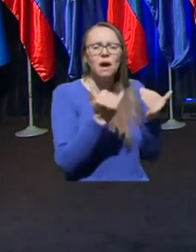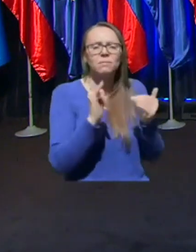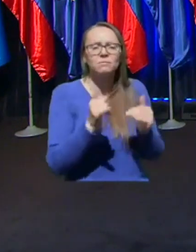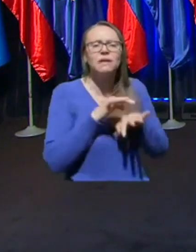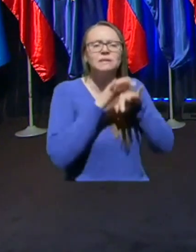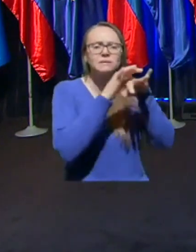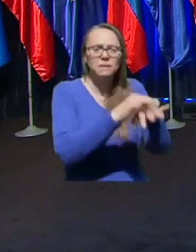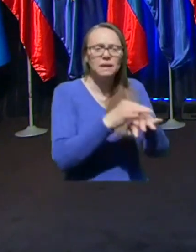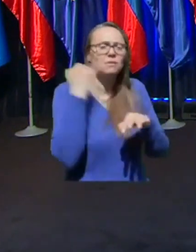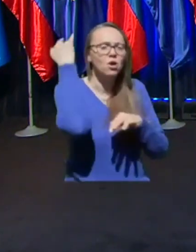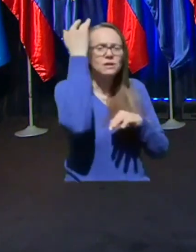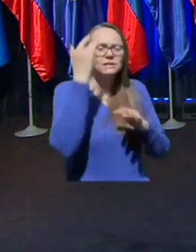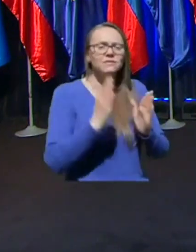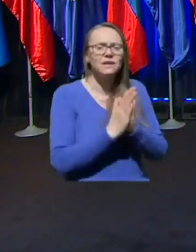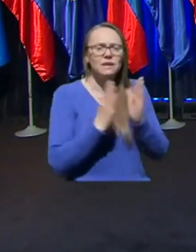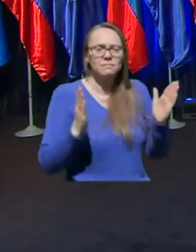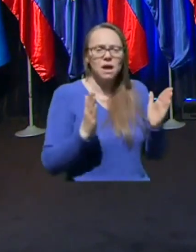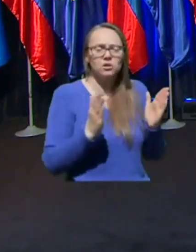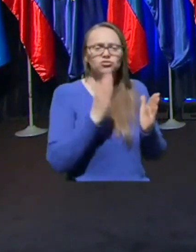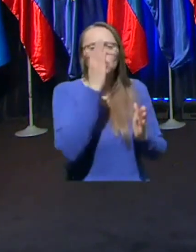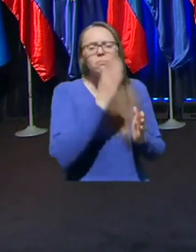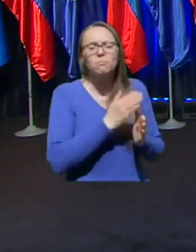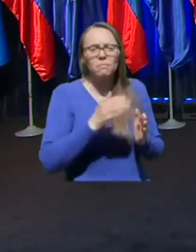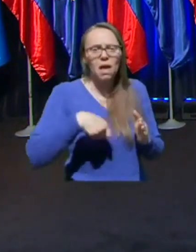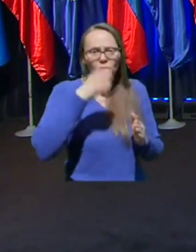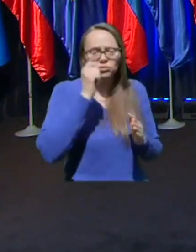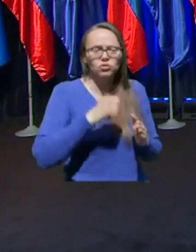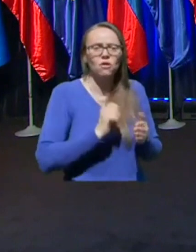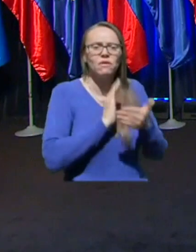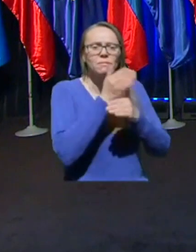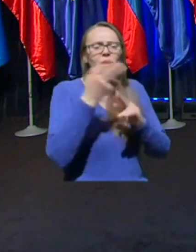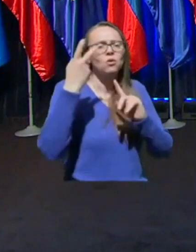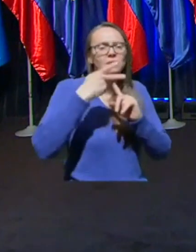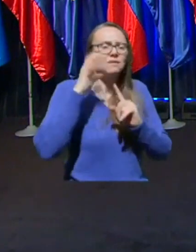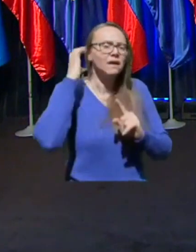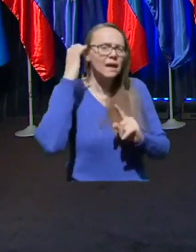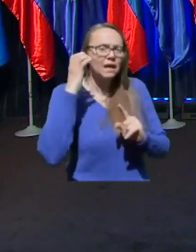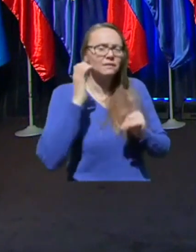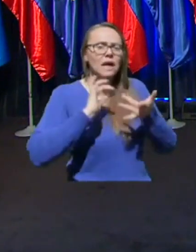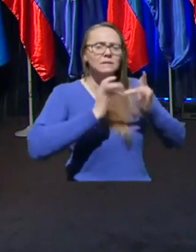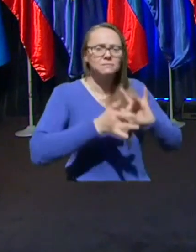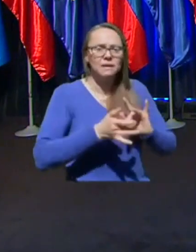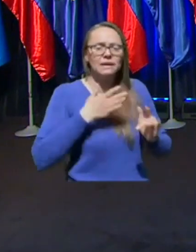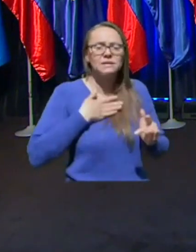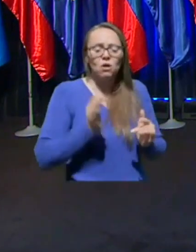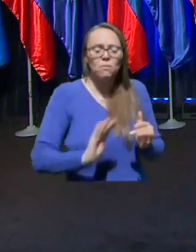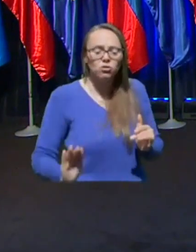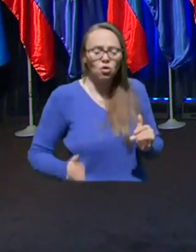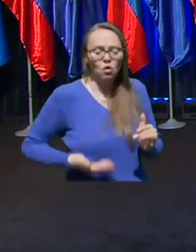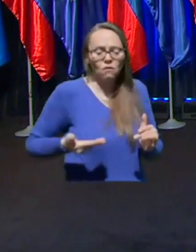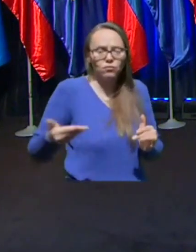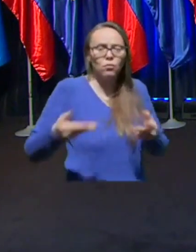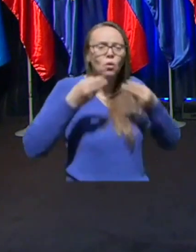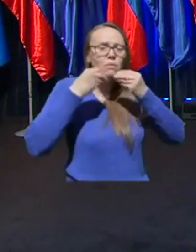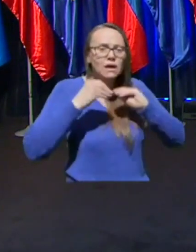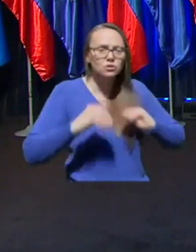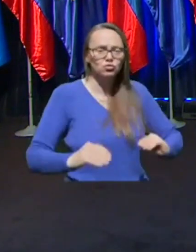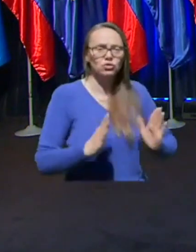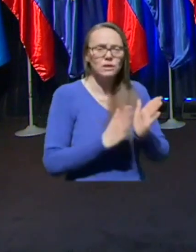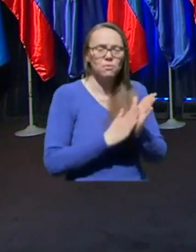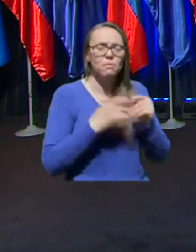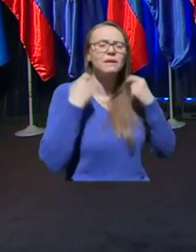blagoslove preko televizije, radija in spleta. Svojim otrokom in vnukom razložite pomen